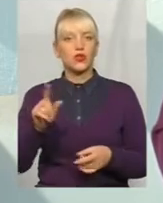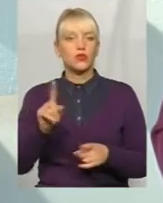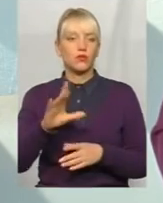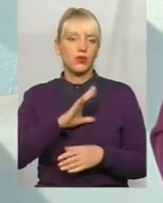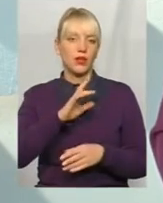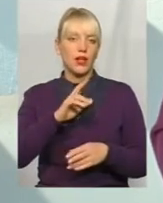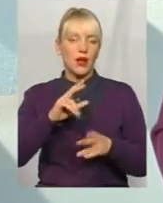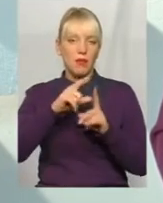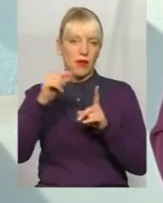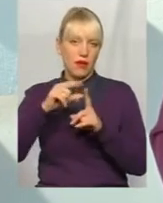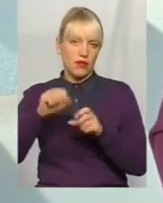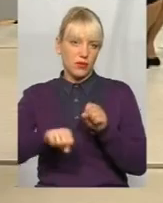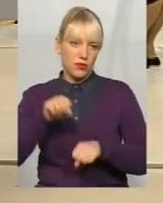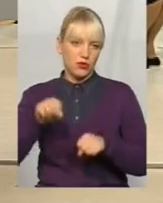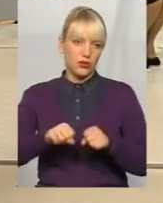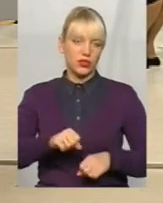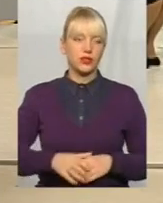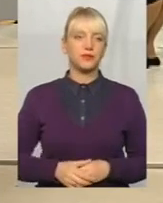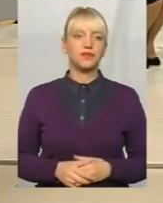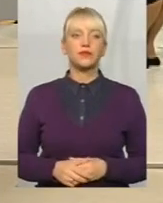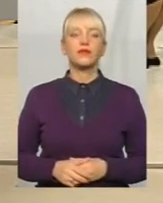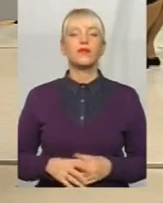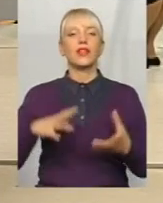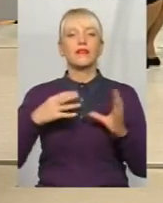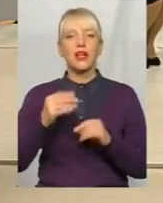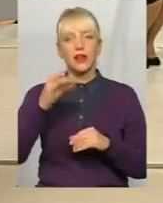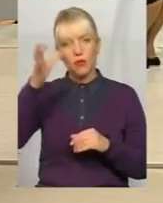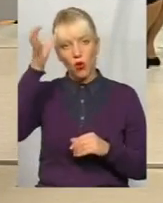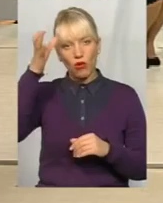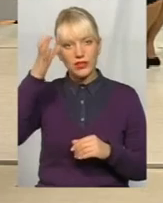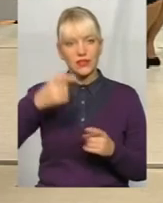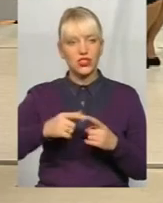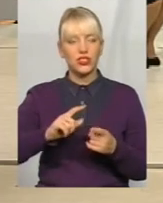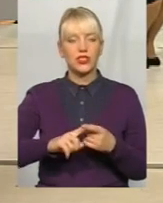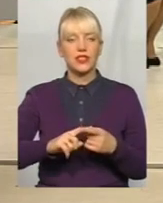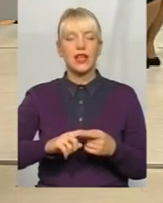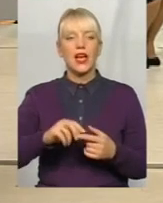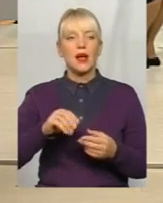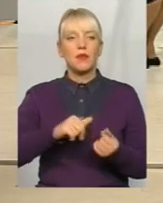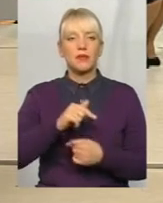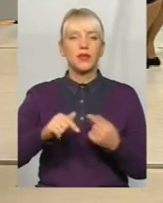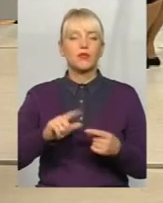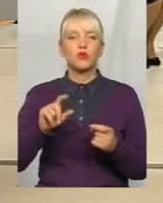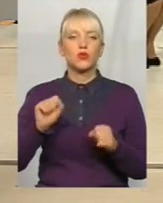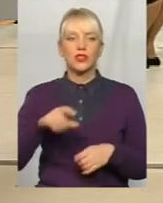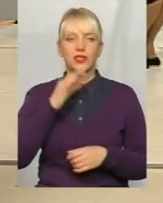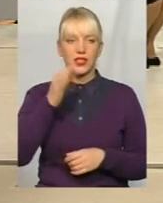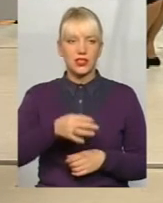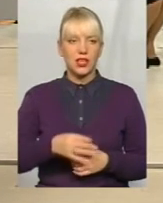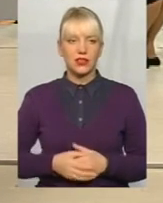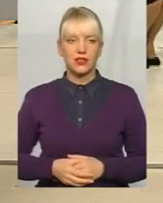стоїмо щитом на захисті прав людей. Взагалі, про освіченість підприємців, що ми можемо сказати? Пані Віро, от мені цікаво. Є інтернет.